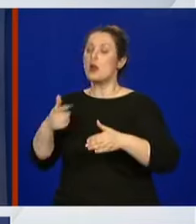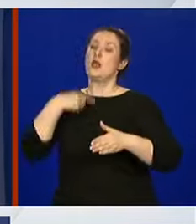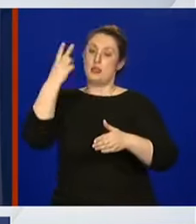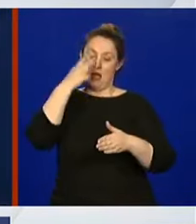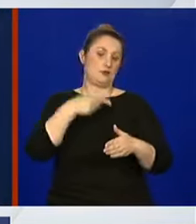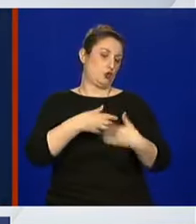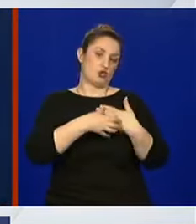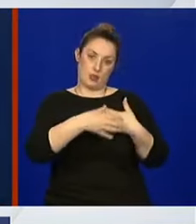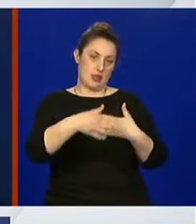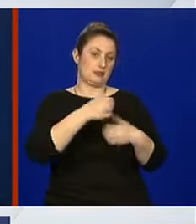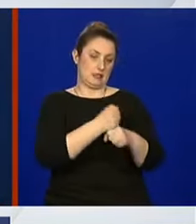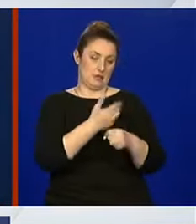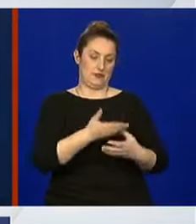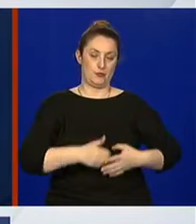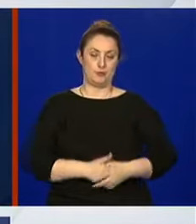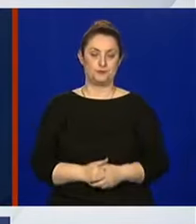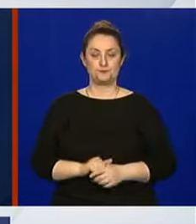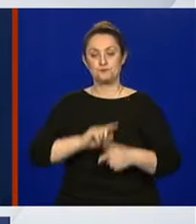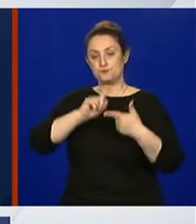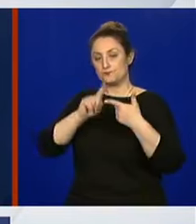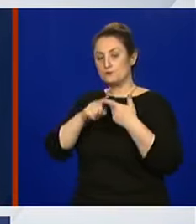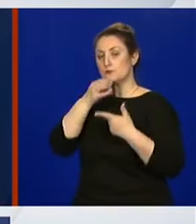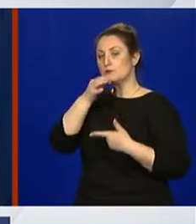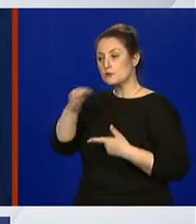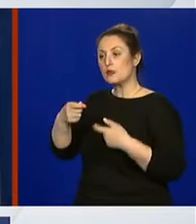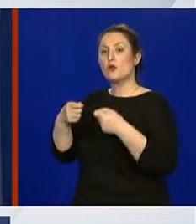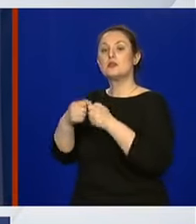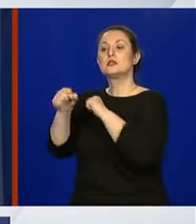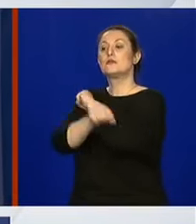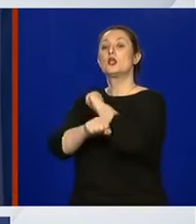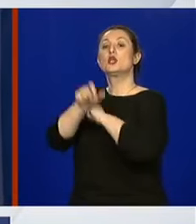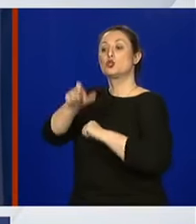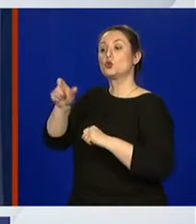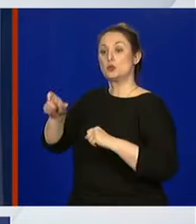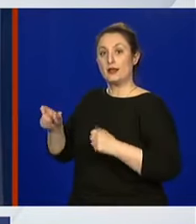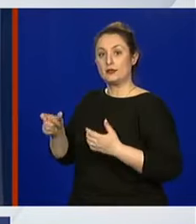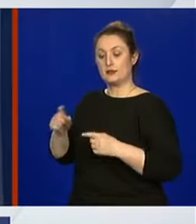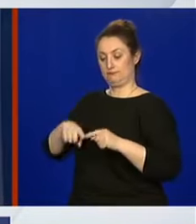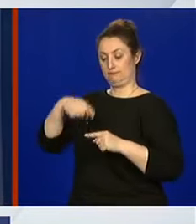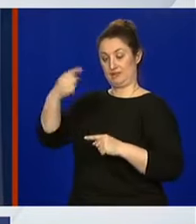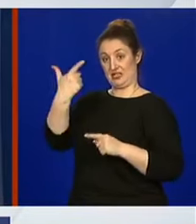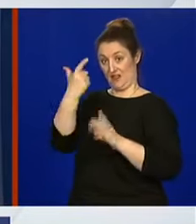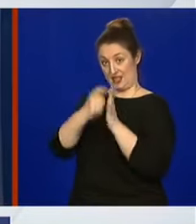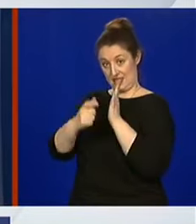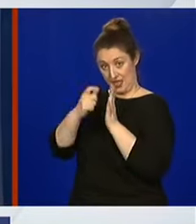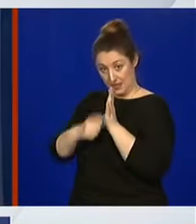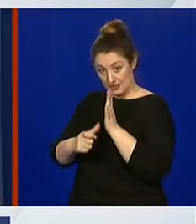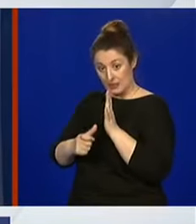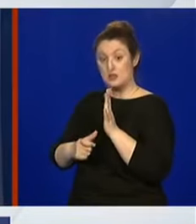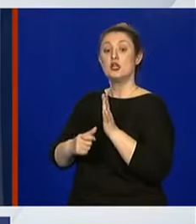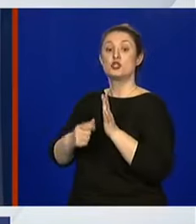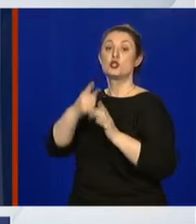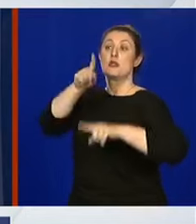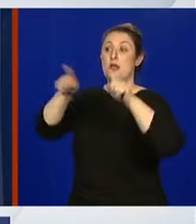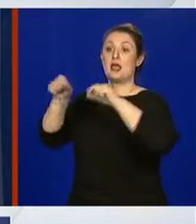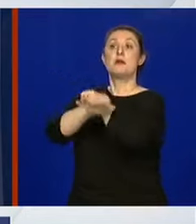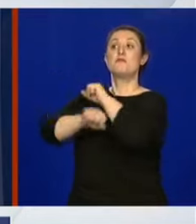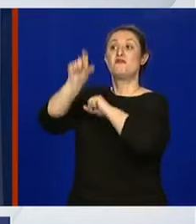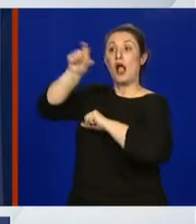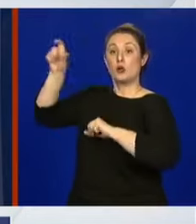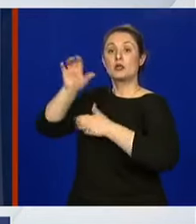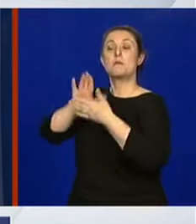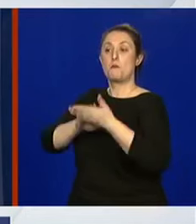I drugo pitanje vezano za studente. Znači, za dva tjedna bi trebalo početi vježbe na nekim fakultetima.